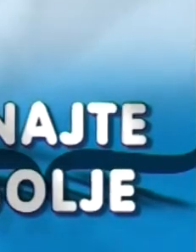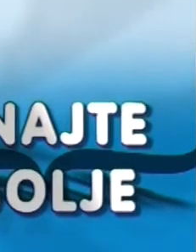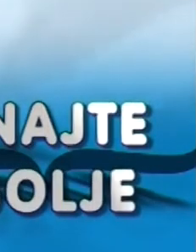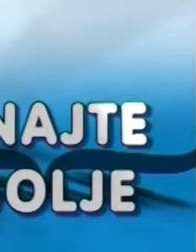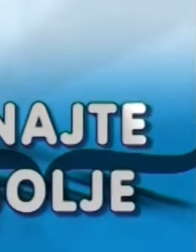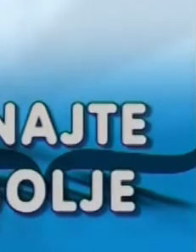Hvala za sveto. Hvala